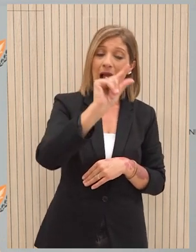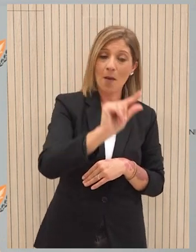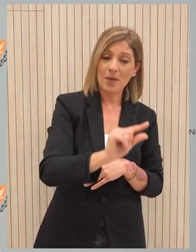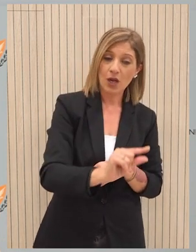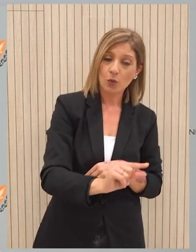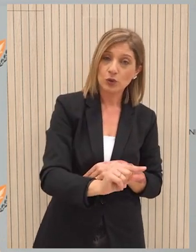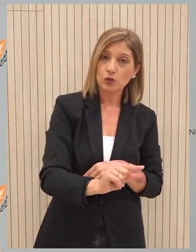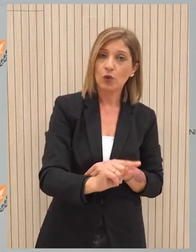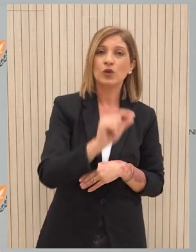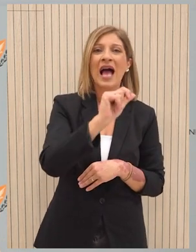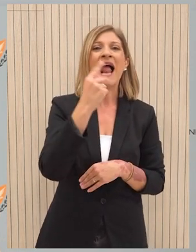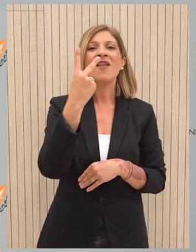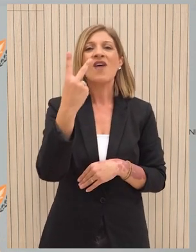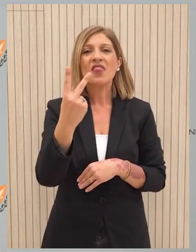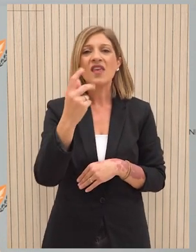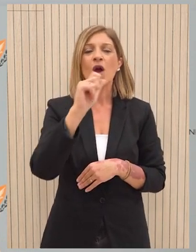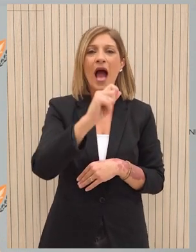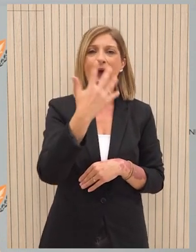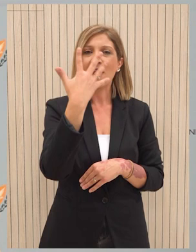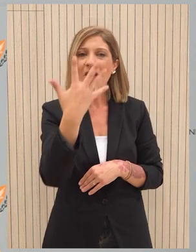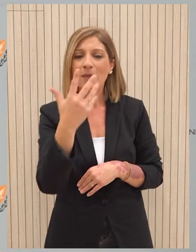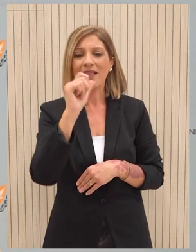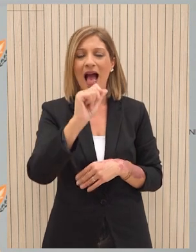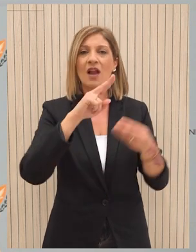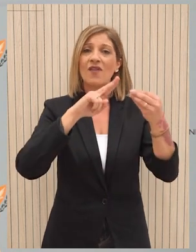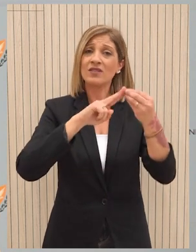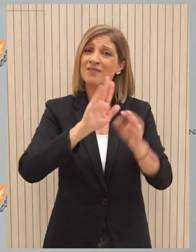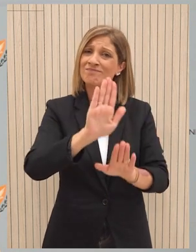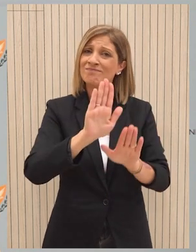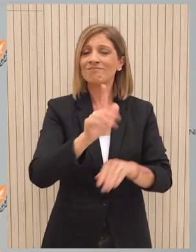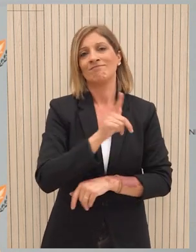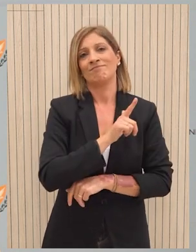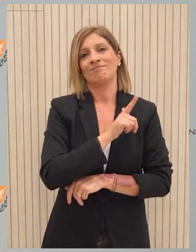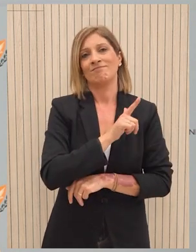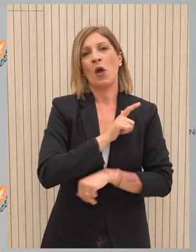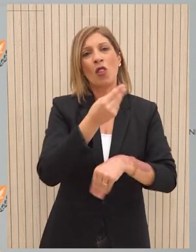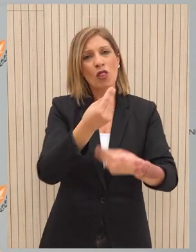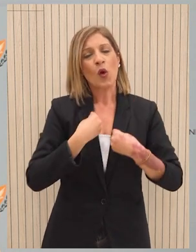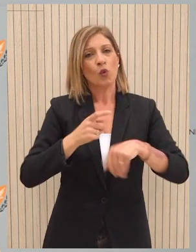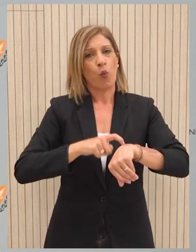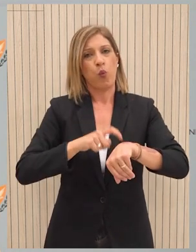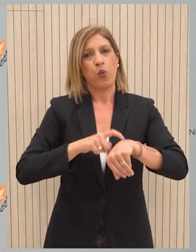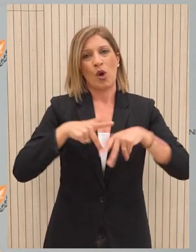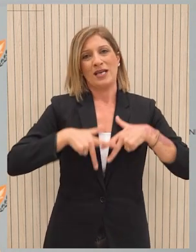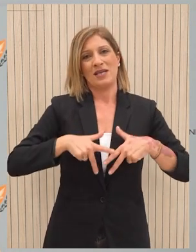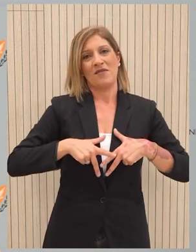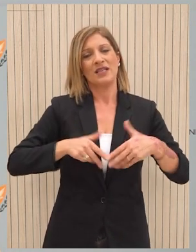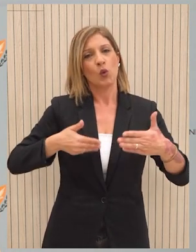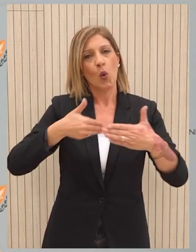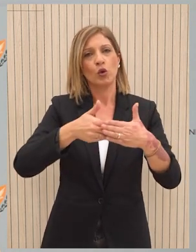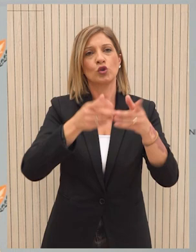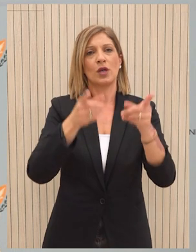που βρίσκονται στην κλίμακα Α2, Α5, Α7 να αναμένουν και να δώσουν λίγη πίση τόση χρόνου στην κυβέρνηση για να μπορέσει να καταλήξει.